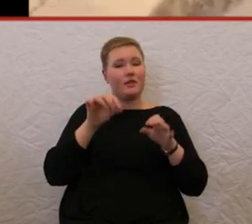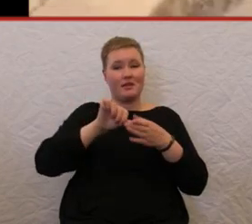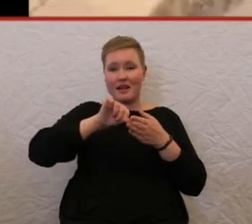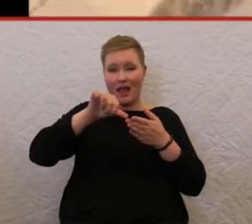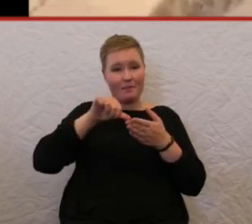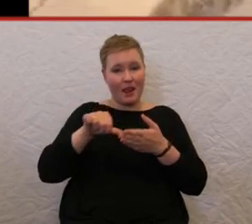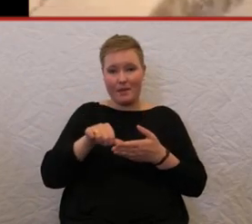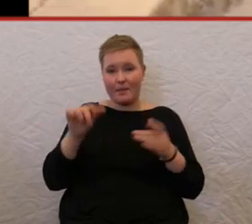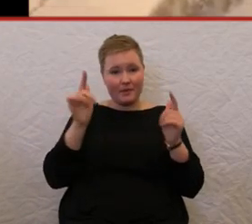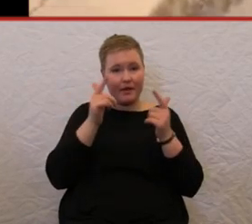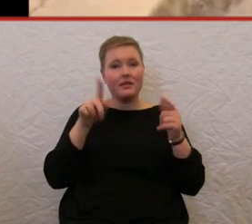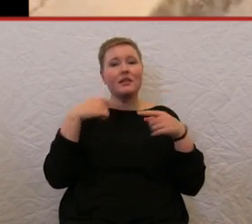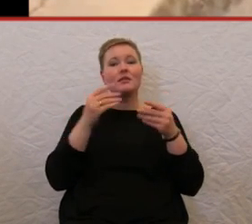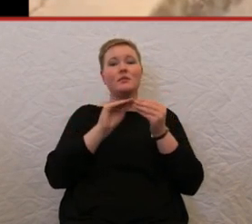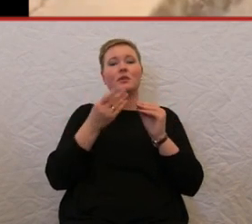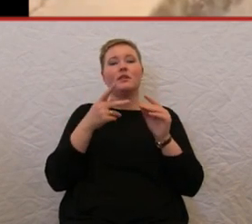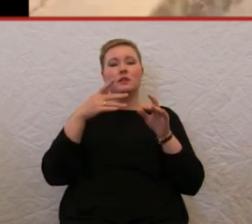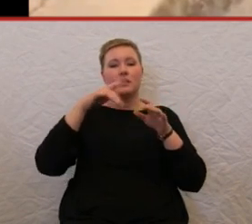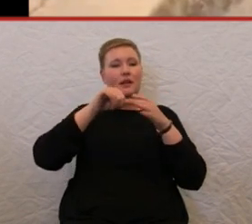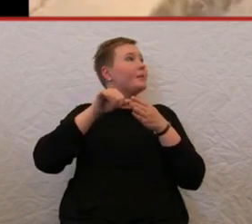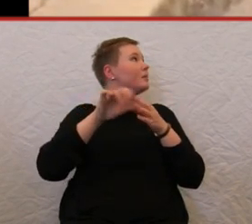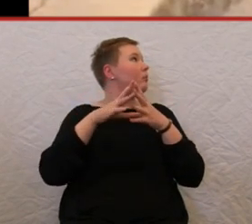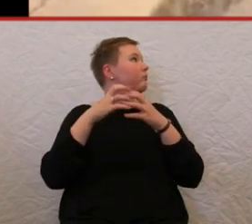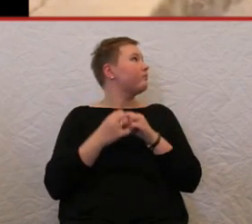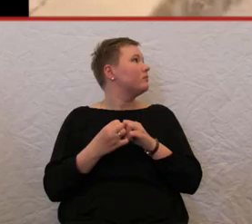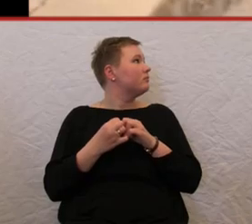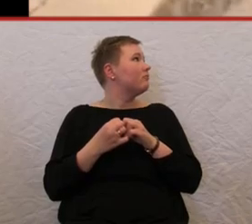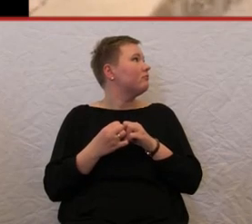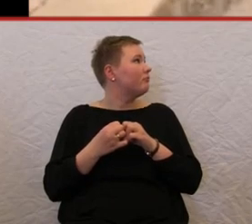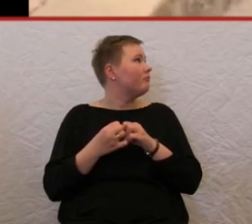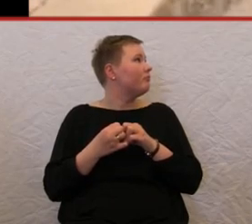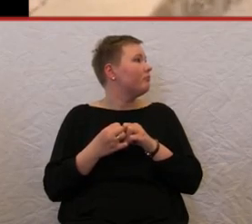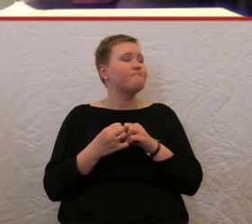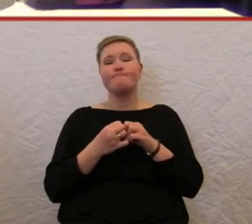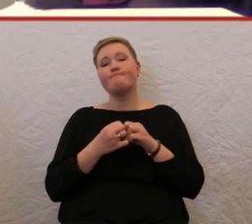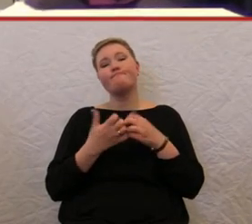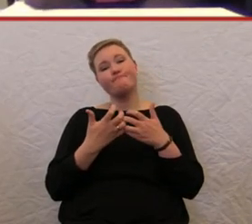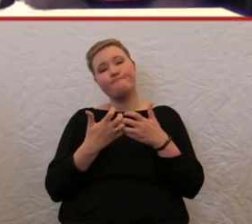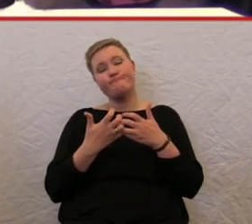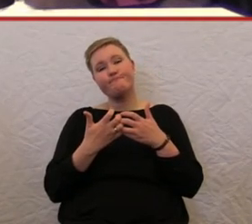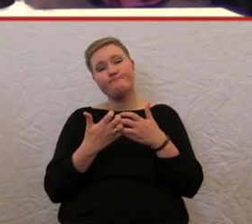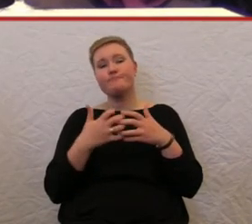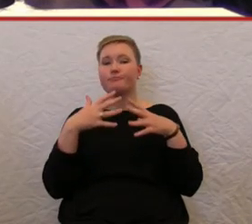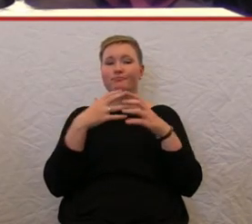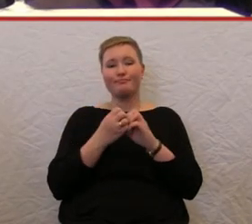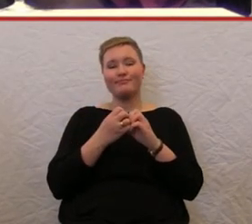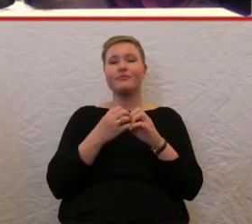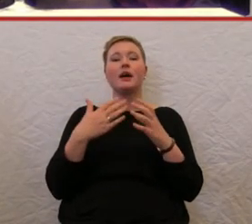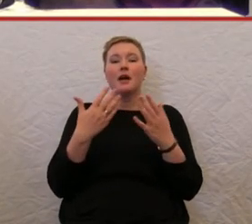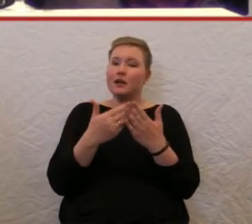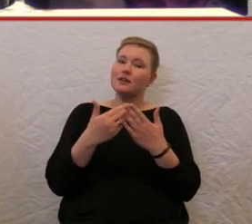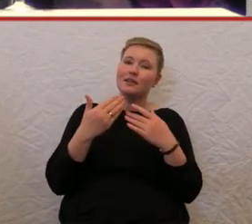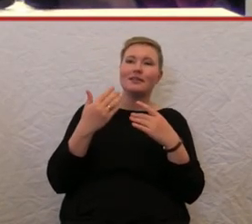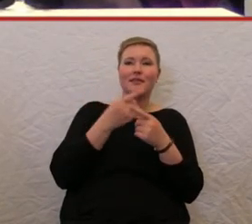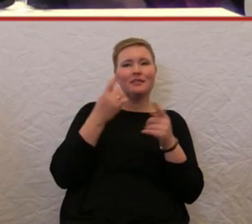Weil dann nämlich die Dinger auseinanderbrechen können. Aber so viel zum Thema. Man kann auch total kreativ